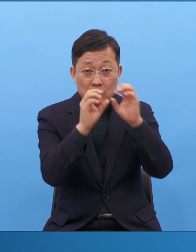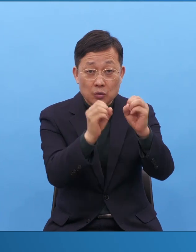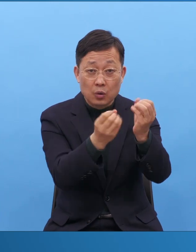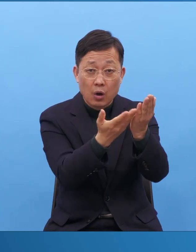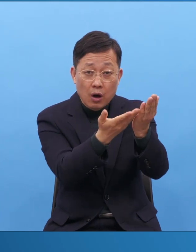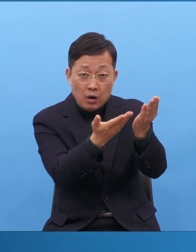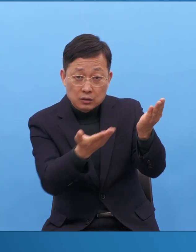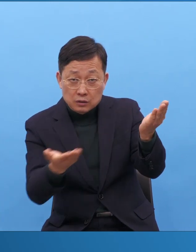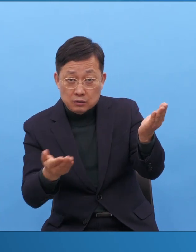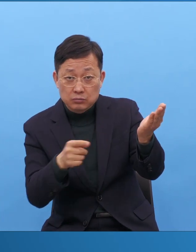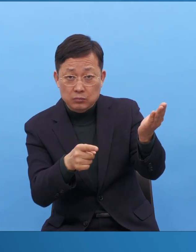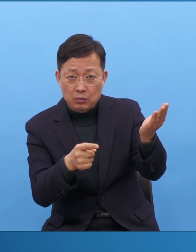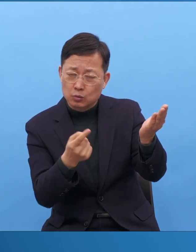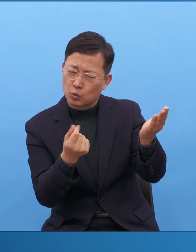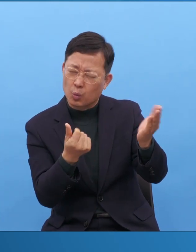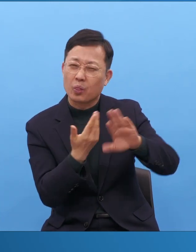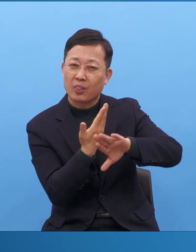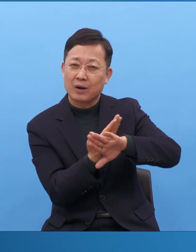뭡니까?